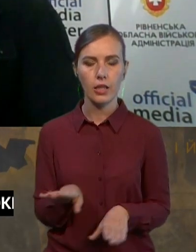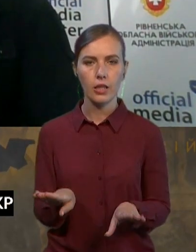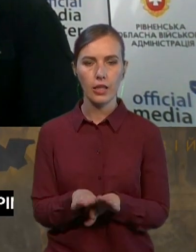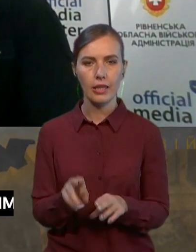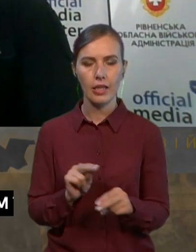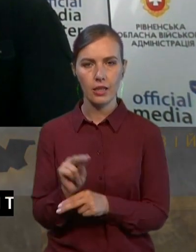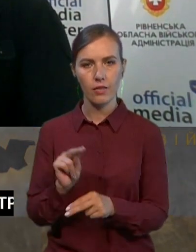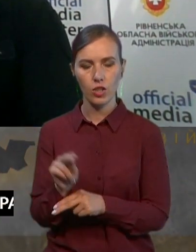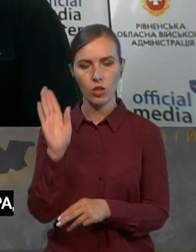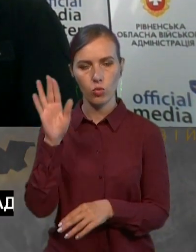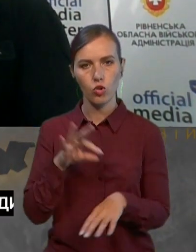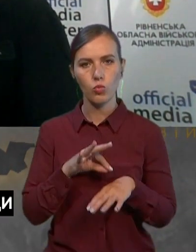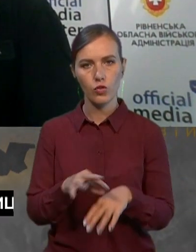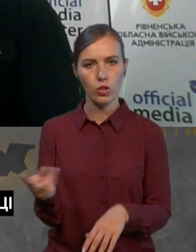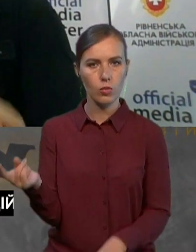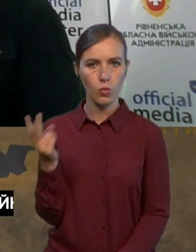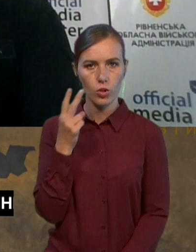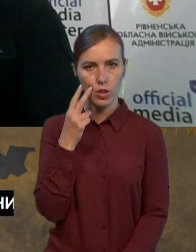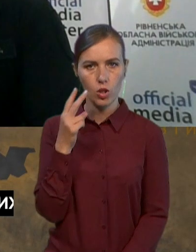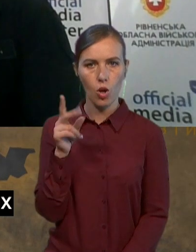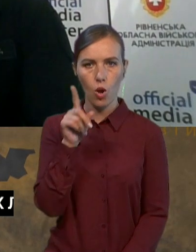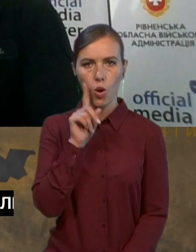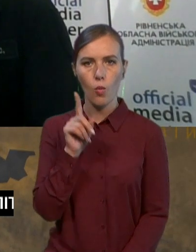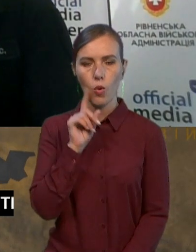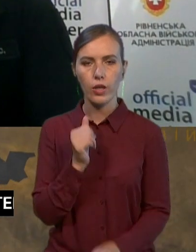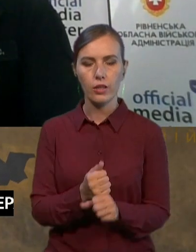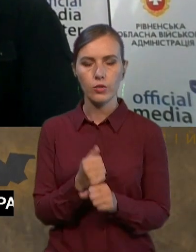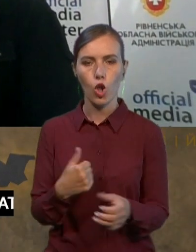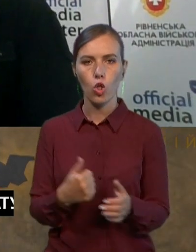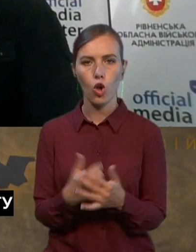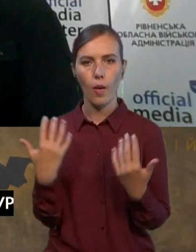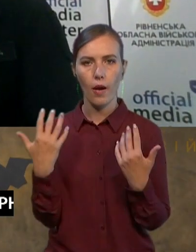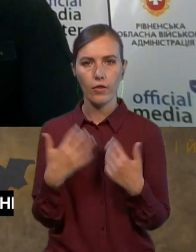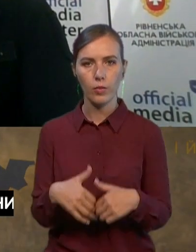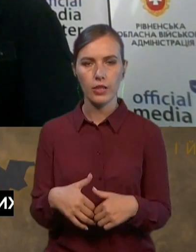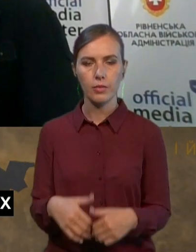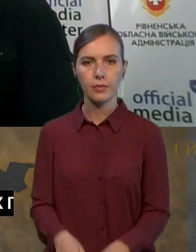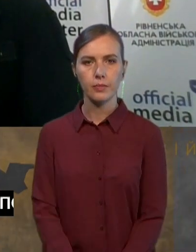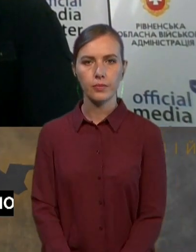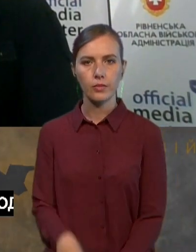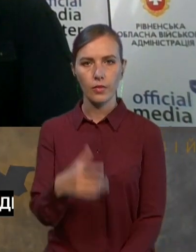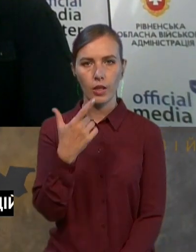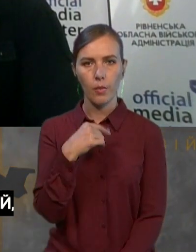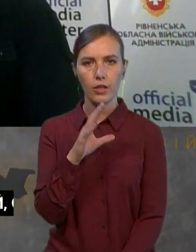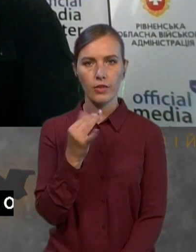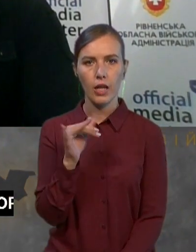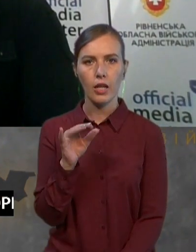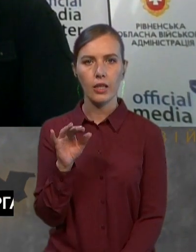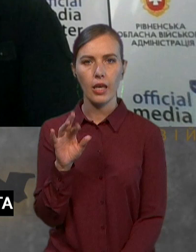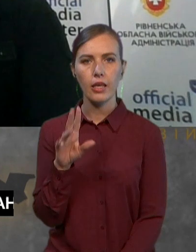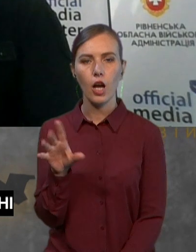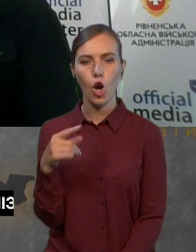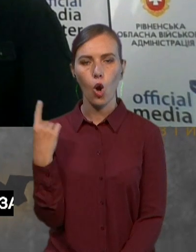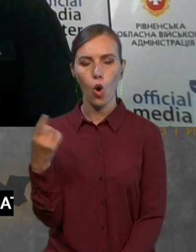навчання будуть проводитися постійно, поки ми не відпрацюємо до автоматизму. Пане Віталію, як облазнь готується до збору